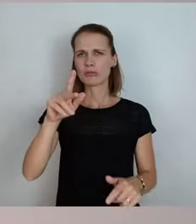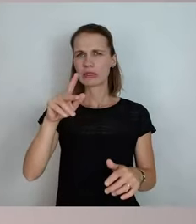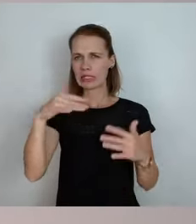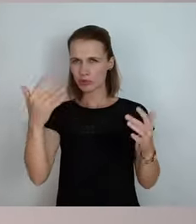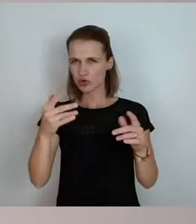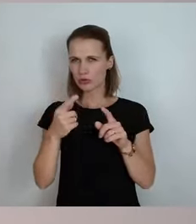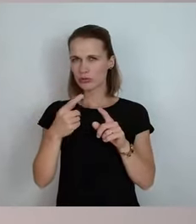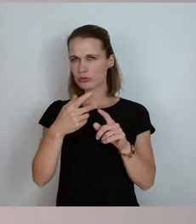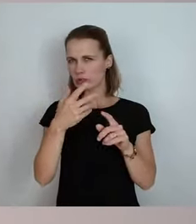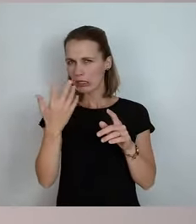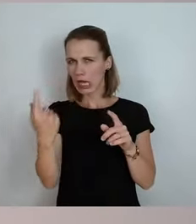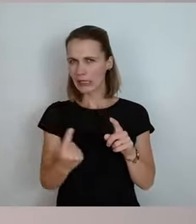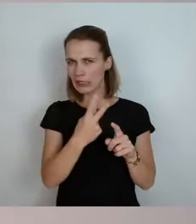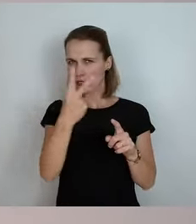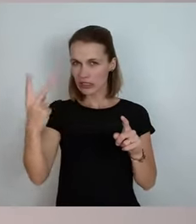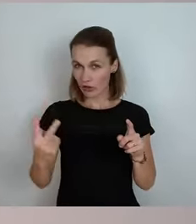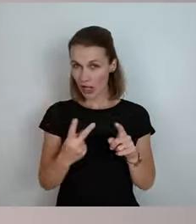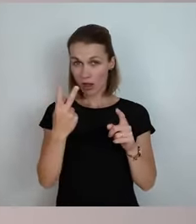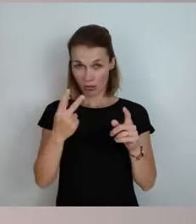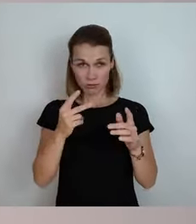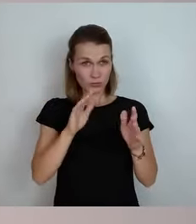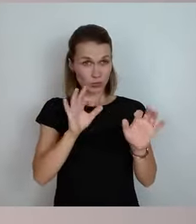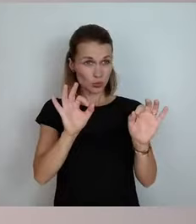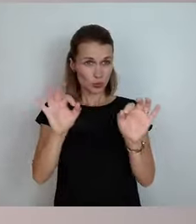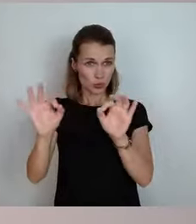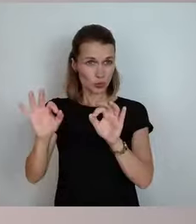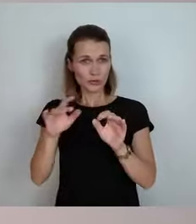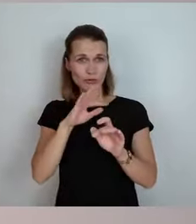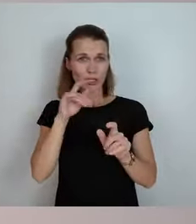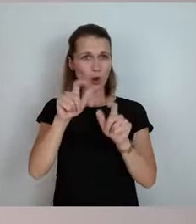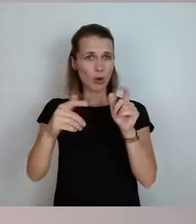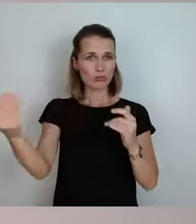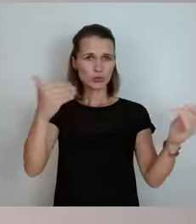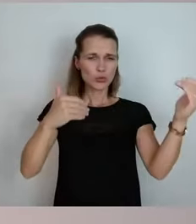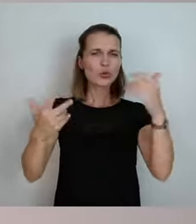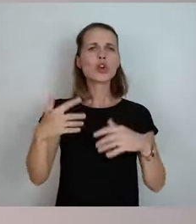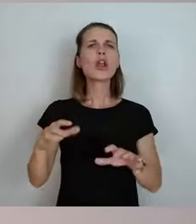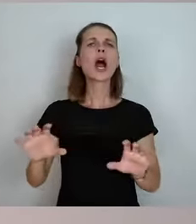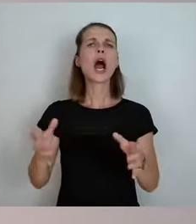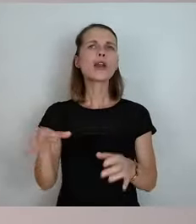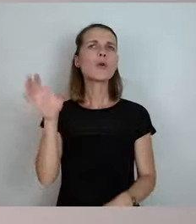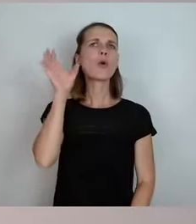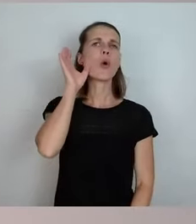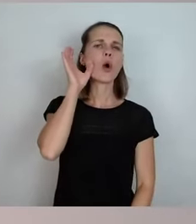Ich weiß nicht, gut ankommt. Ich habe es auch schon Radio gehört. Selbst Deutschlandfunk hat schon berichtet.